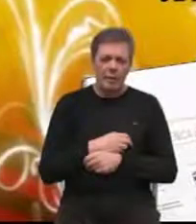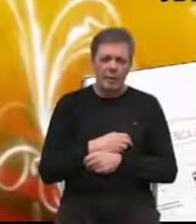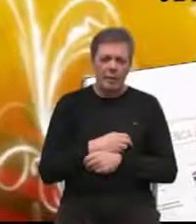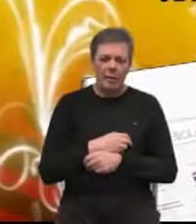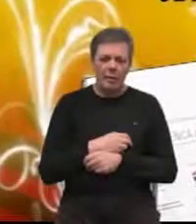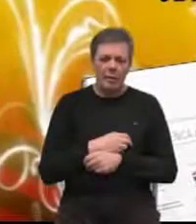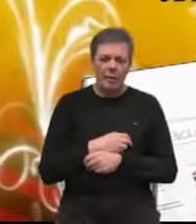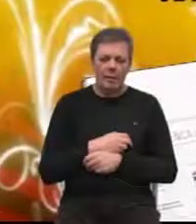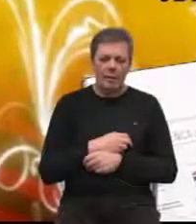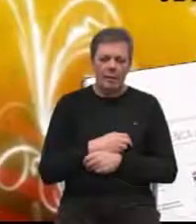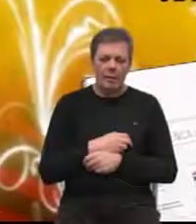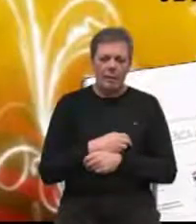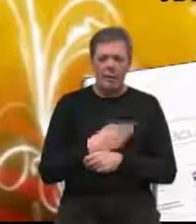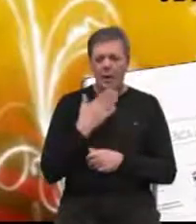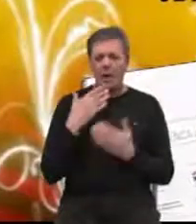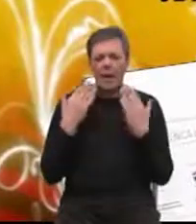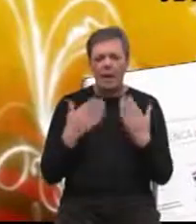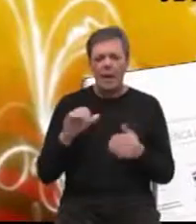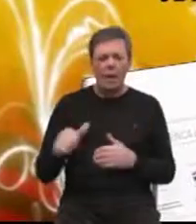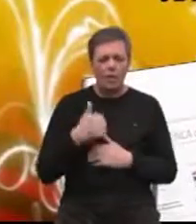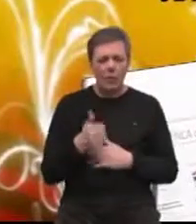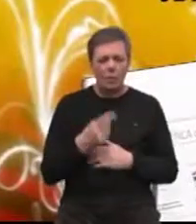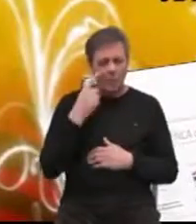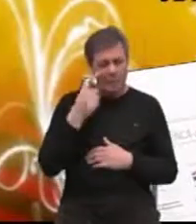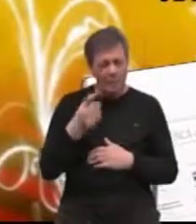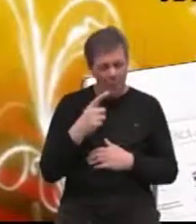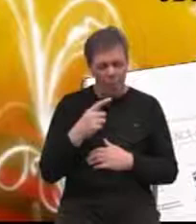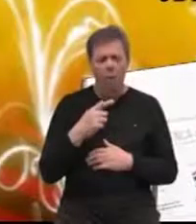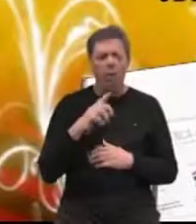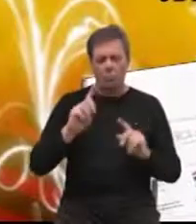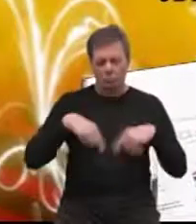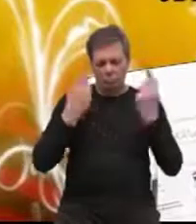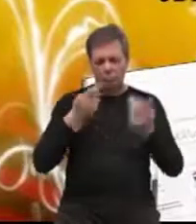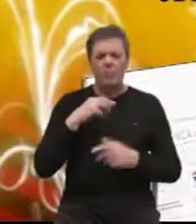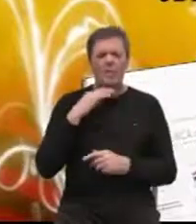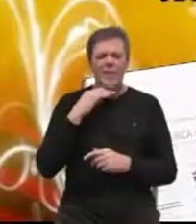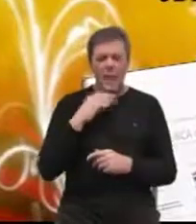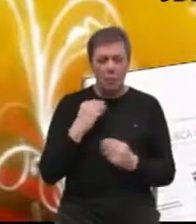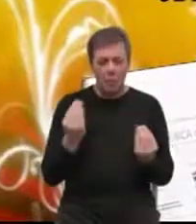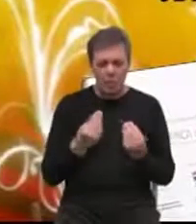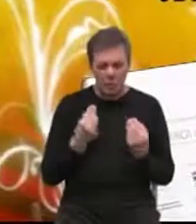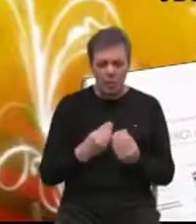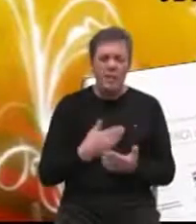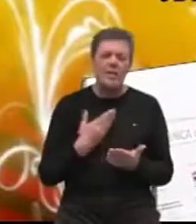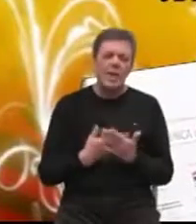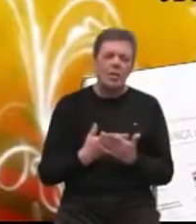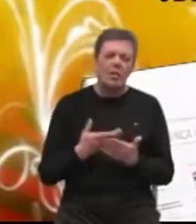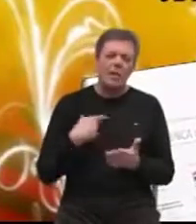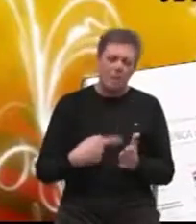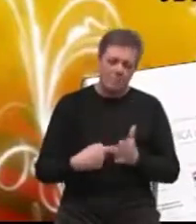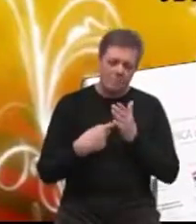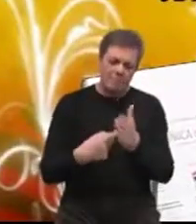prema tome, hvala vam još jednom. Mi se vidimo u sredljadeću svijedu. A zašto se vidimo? Zato da vam